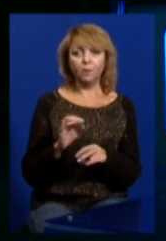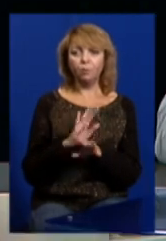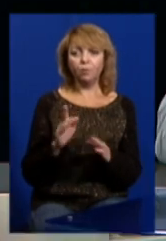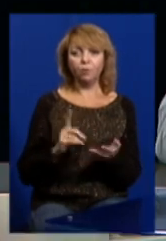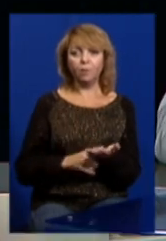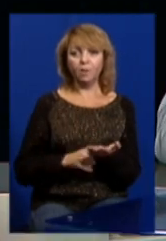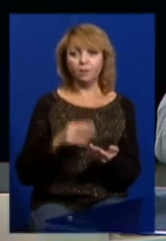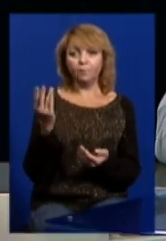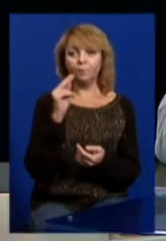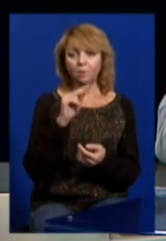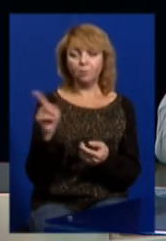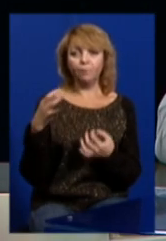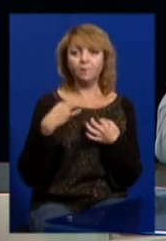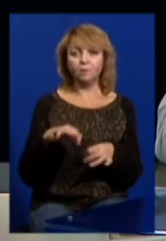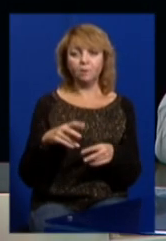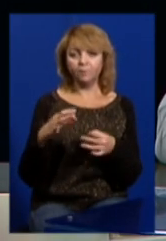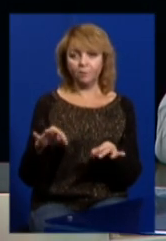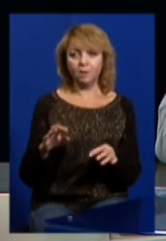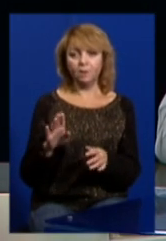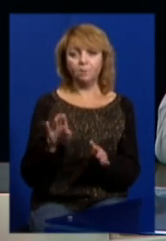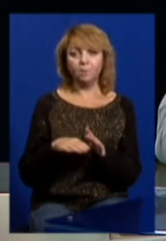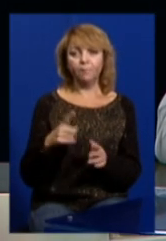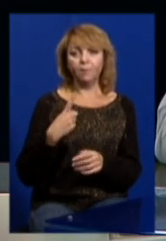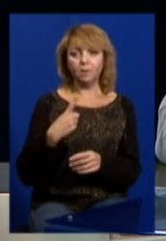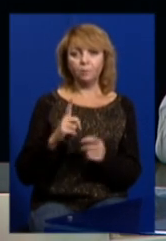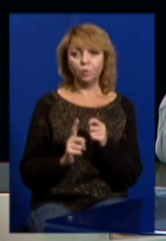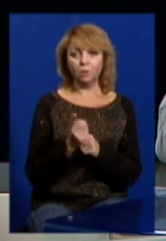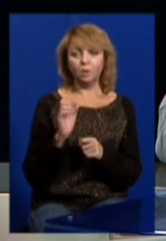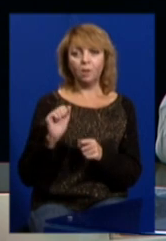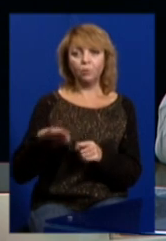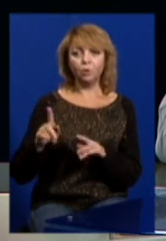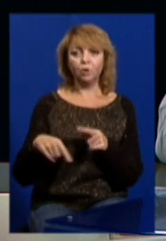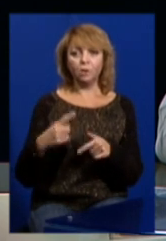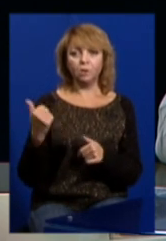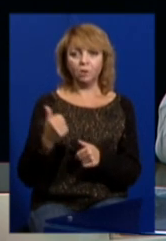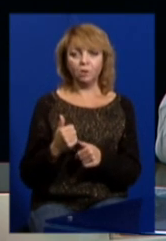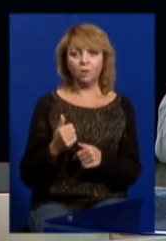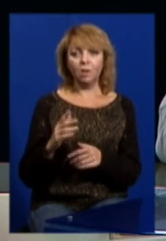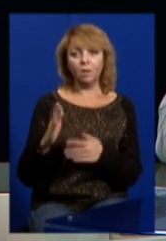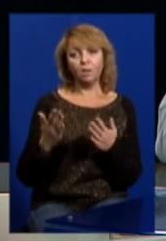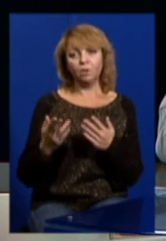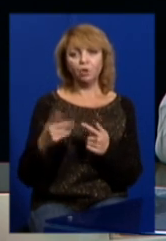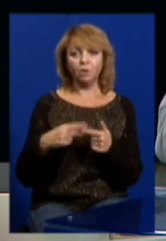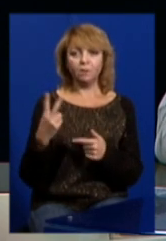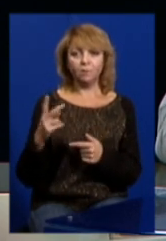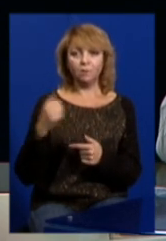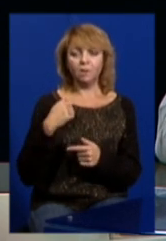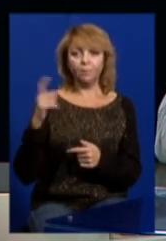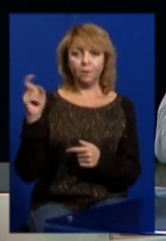доведена вина, ми його звільнили з-під вартою спочатку, а потім через тиждень або через два він приїхав вже сам.